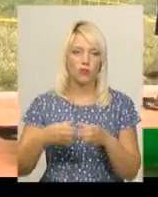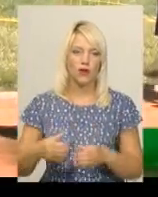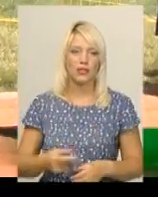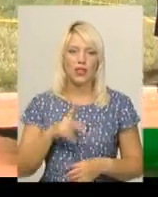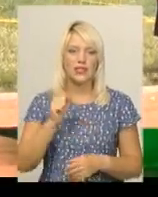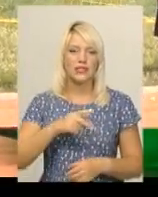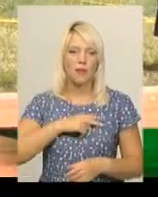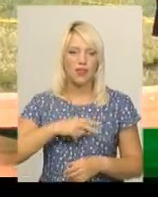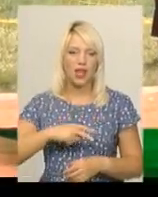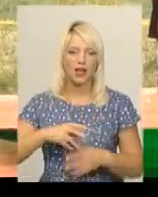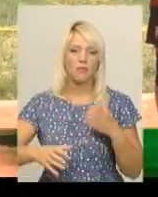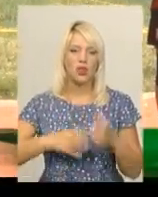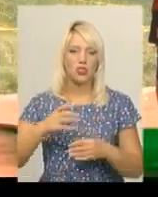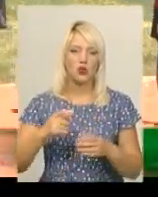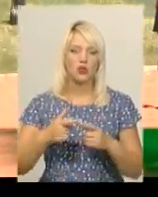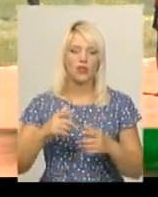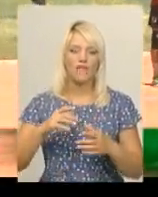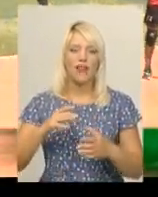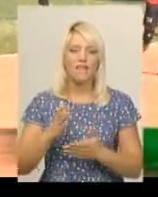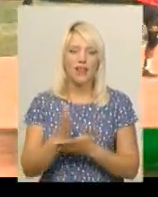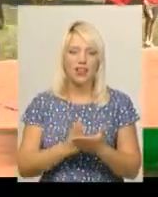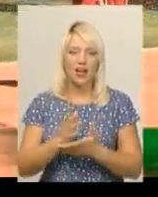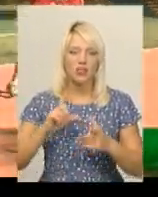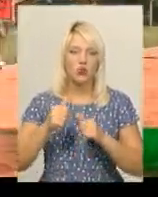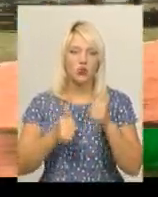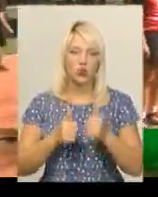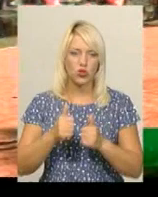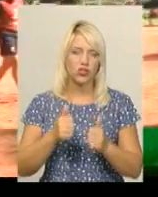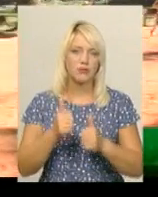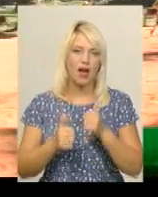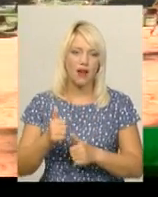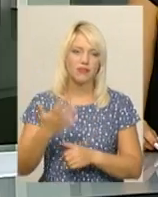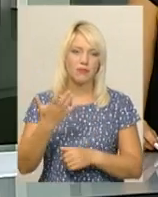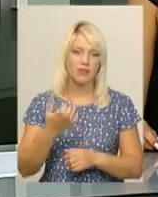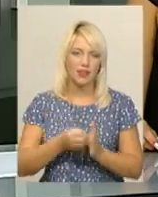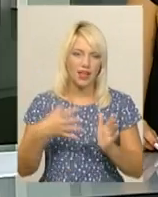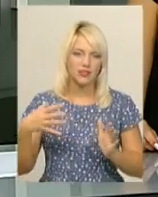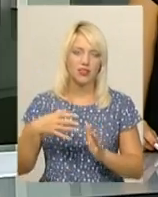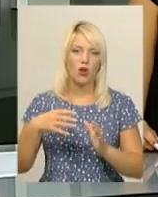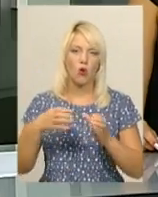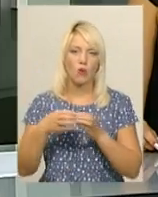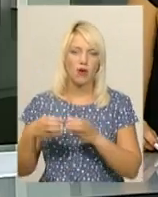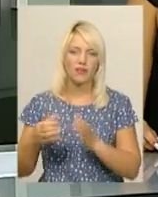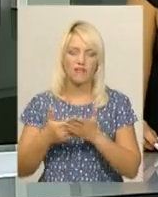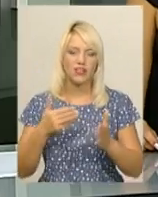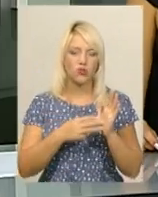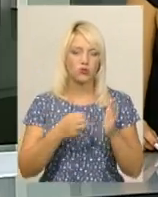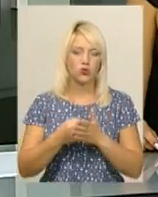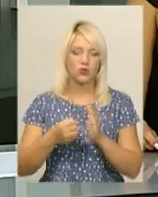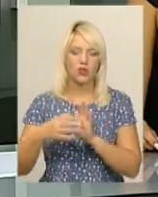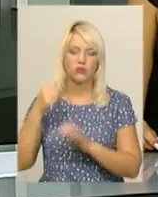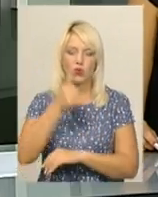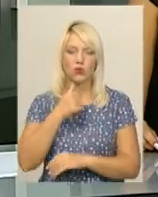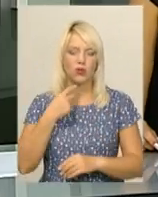За медалі міжнародного ветеранського турніру в Хмельницькому змагаються 15 команд. Від восьми до п'ятнадцяти